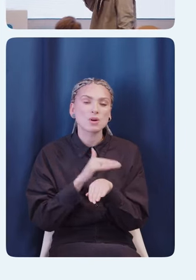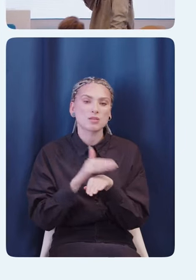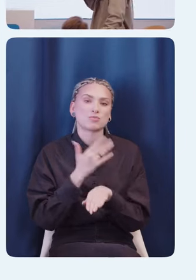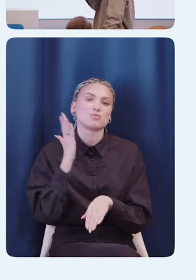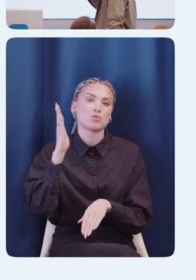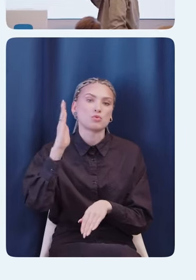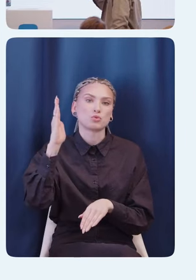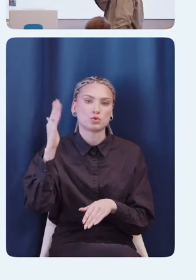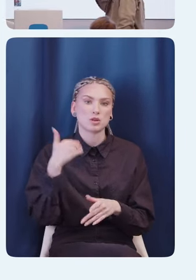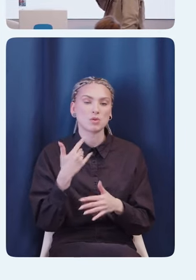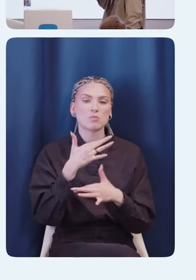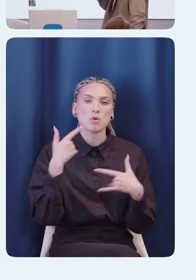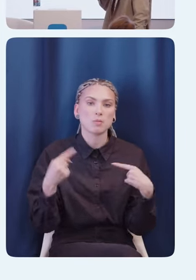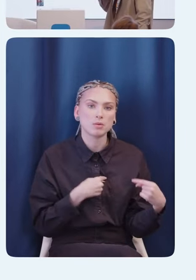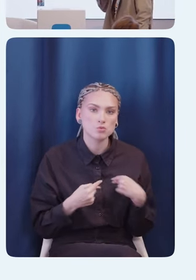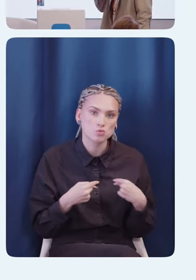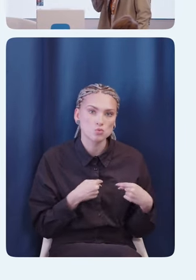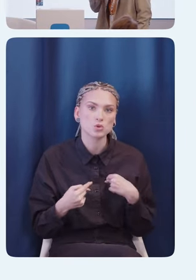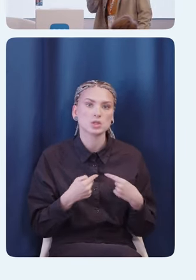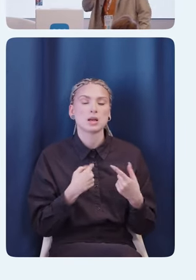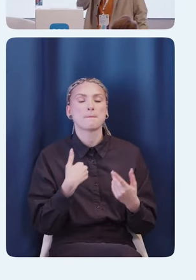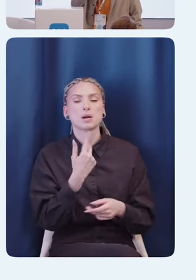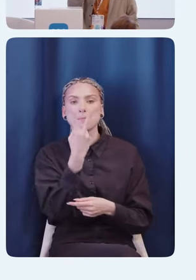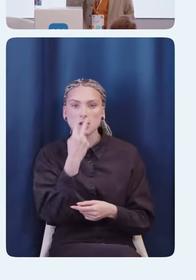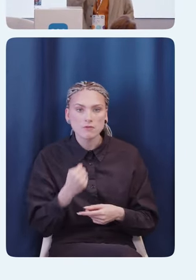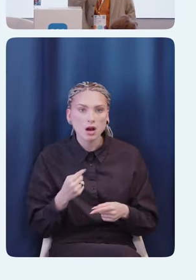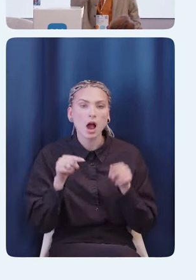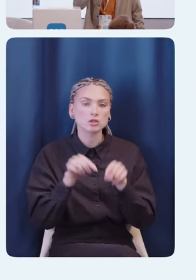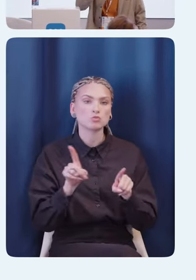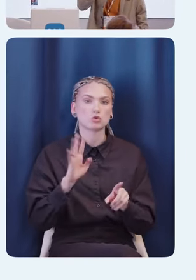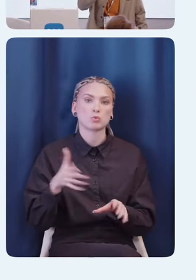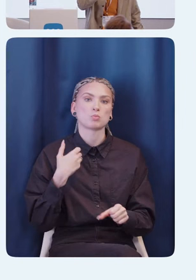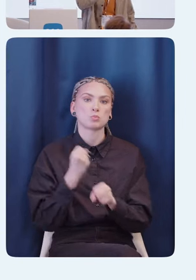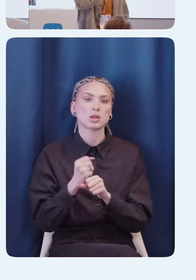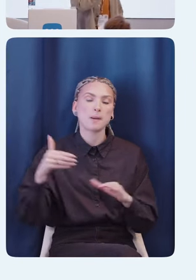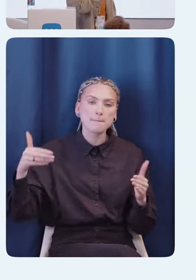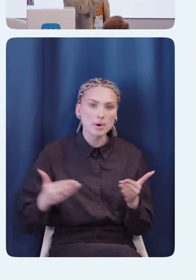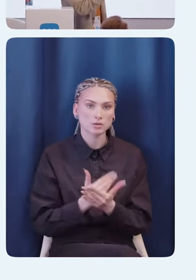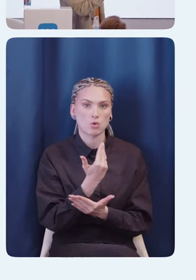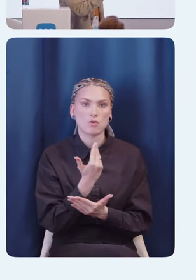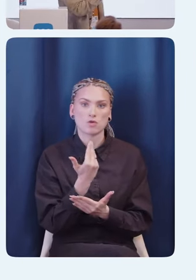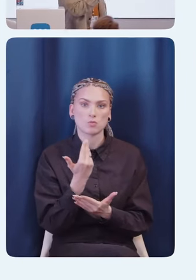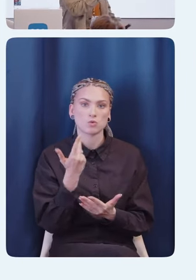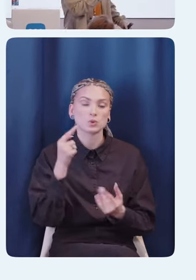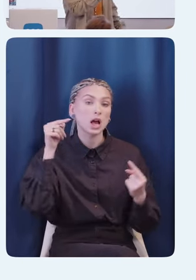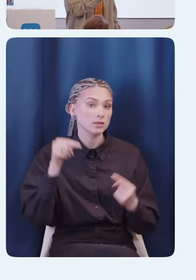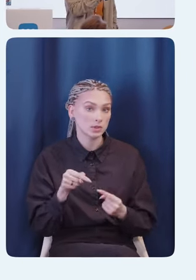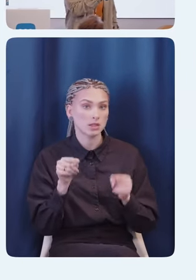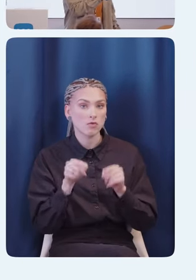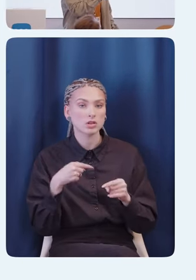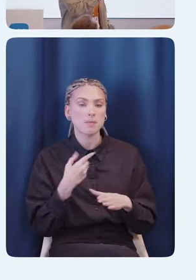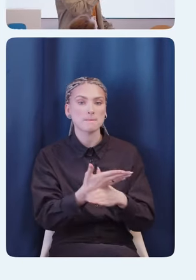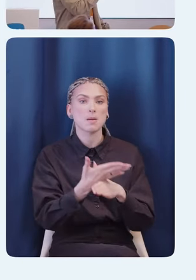Мы несколько спринтов помучились. Мы несколько спринтов привыкали к тому, что мы будем разрабатывать по-новому. Соответственно, для этого нам